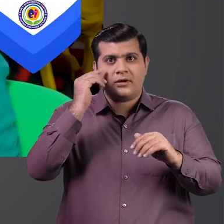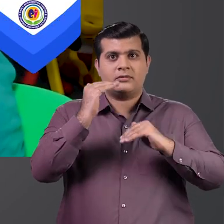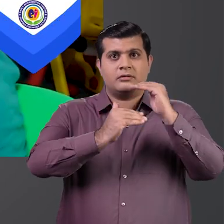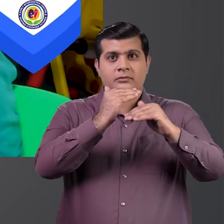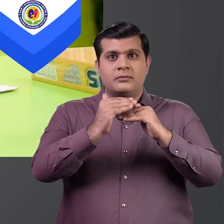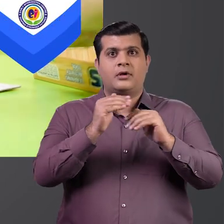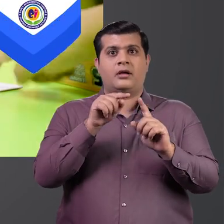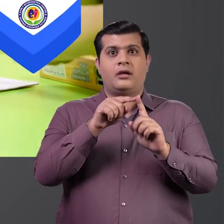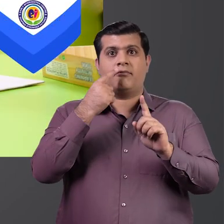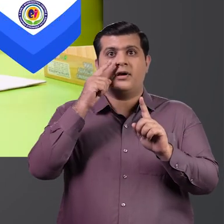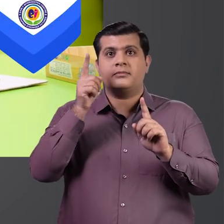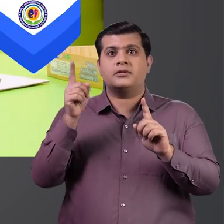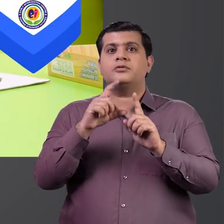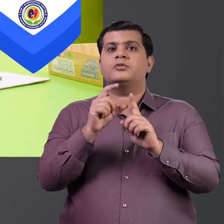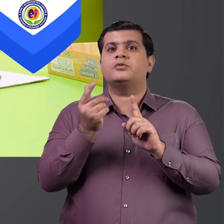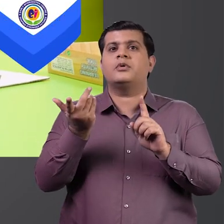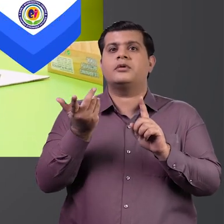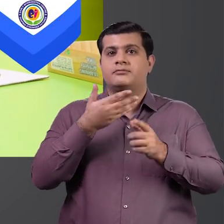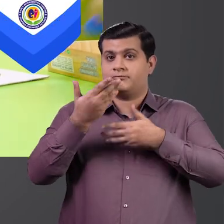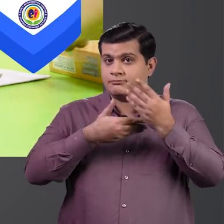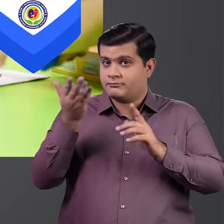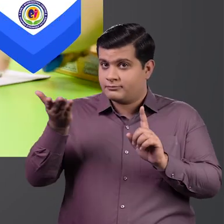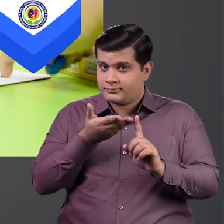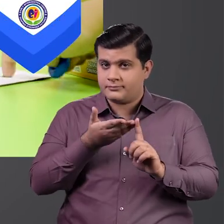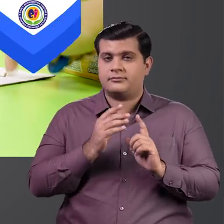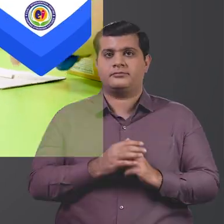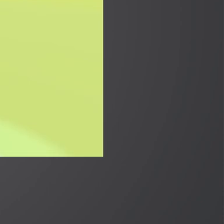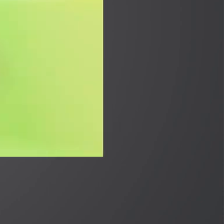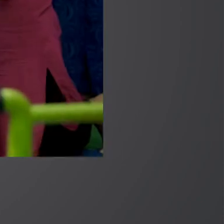डिवलप्मेंट के लिए पैरेंटिंग का सही तरीका सिखाया जाता है